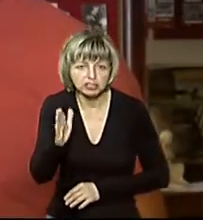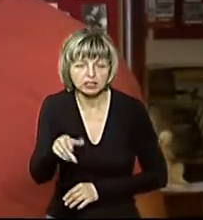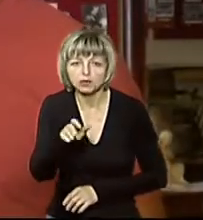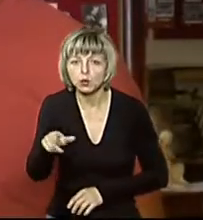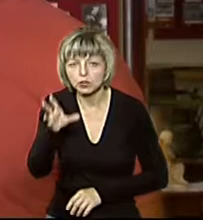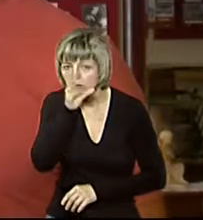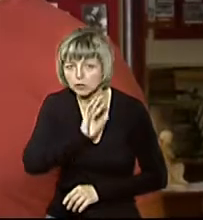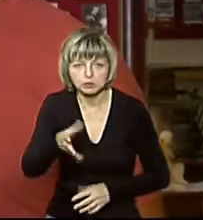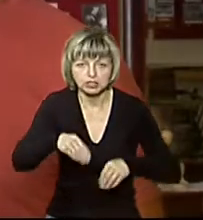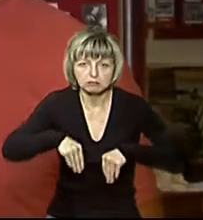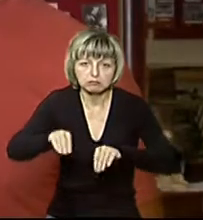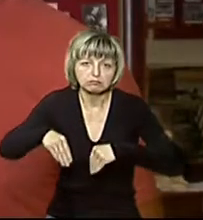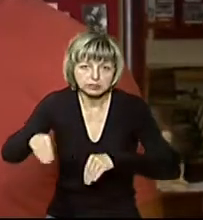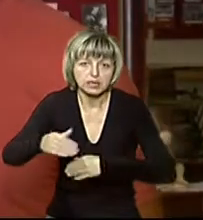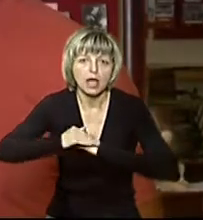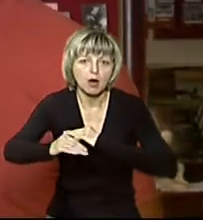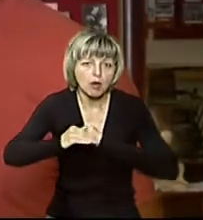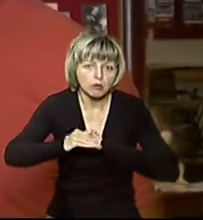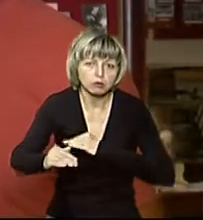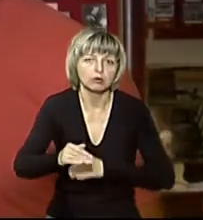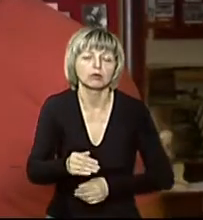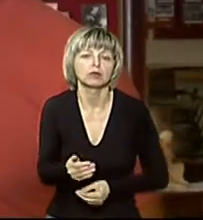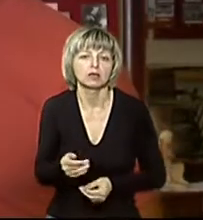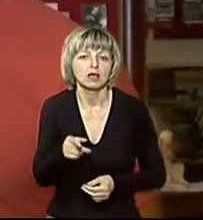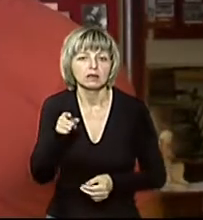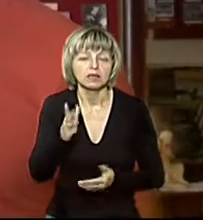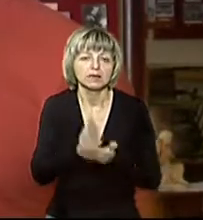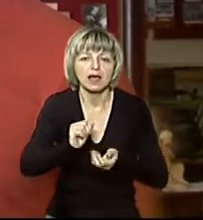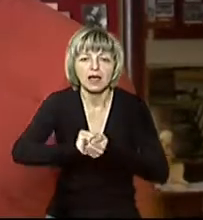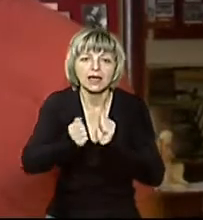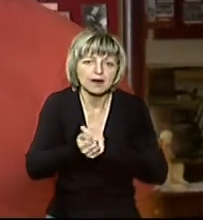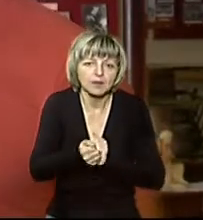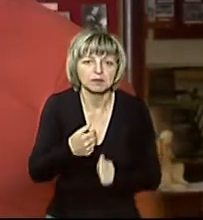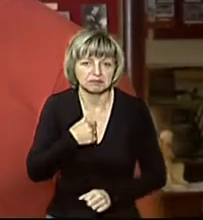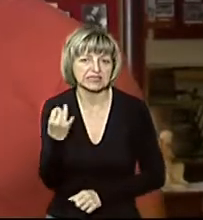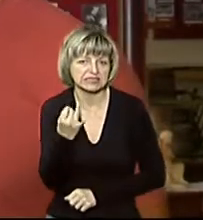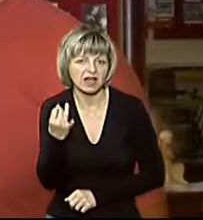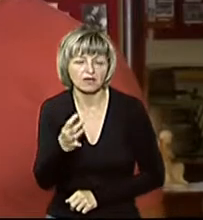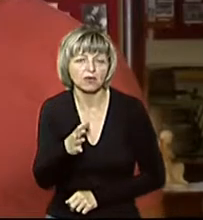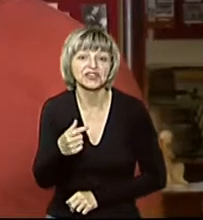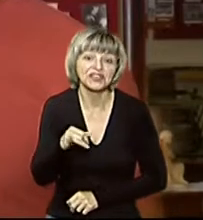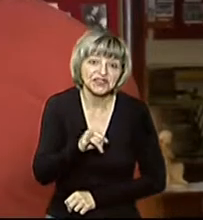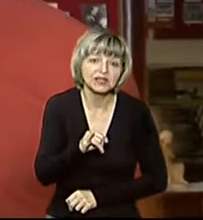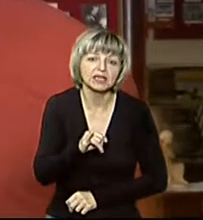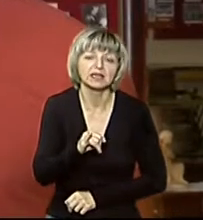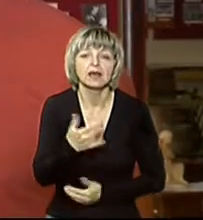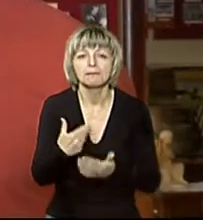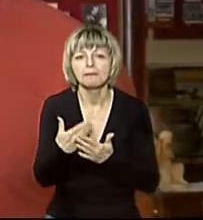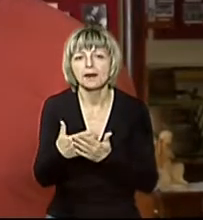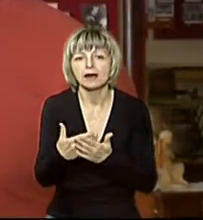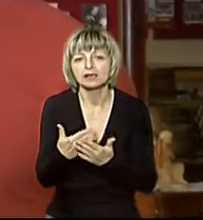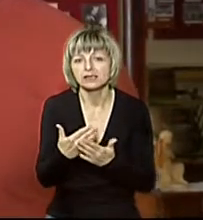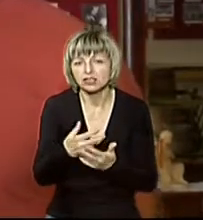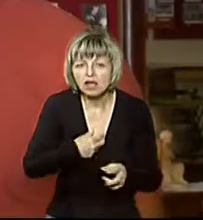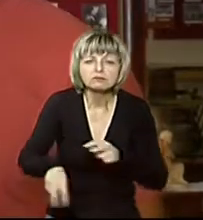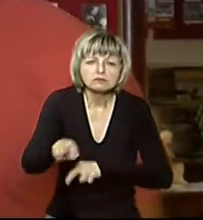не встигли засадити городи. Ходив, просто дивився, що кераміка є, кераміка, яка мене цікавить по тому періоду. І майже